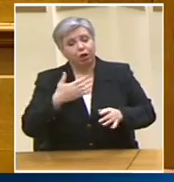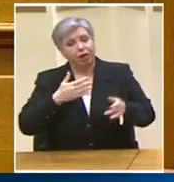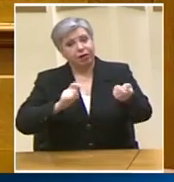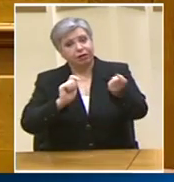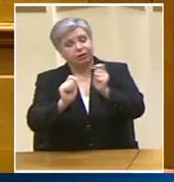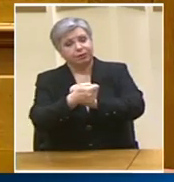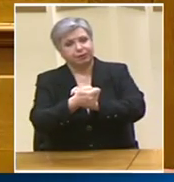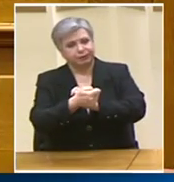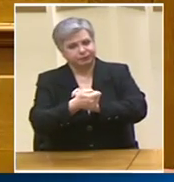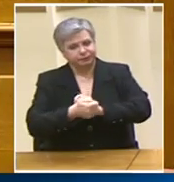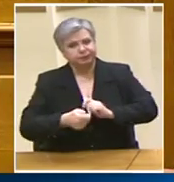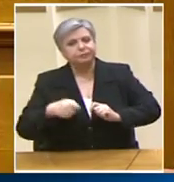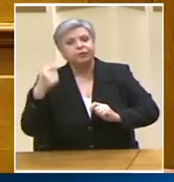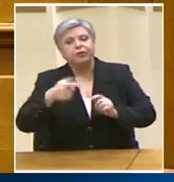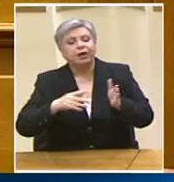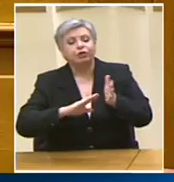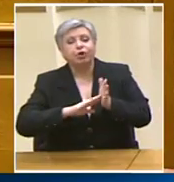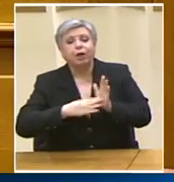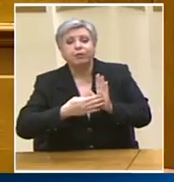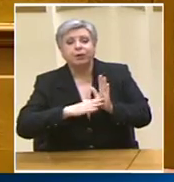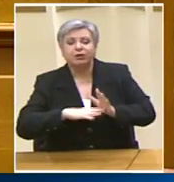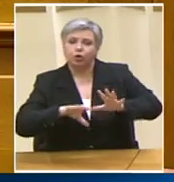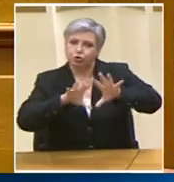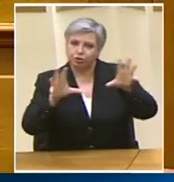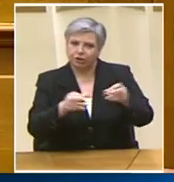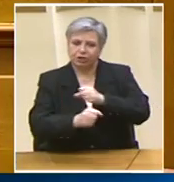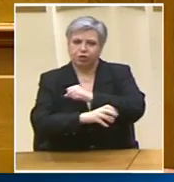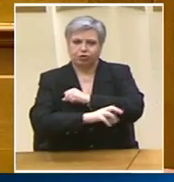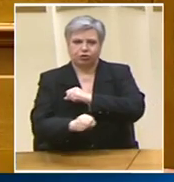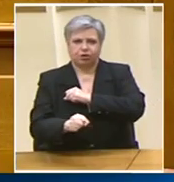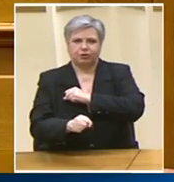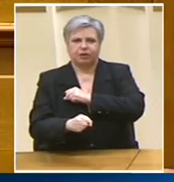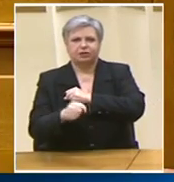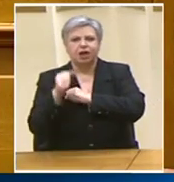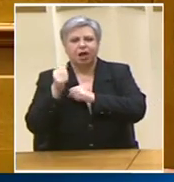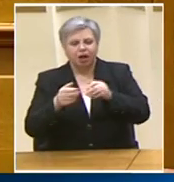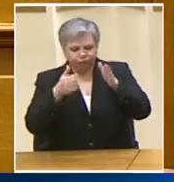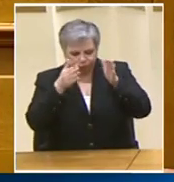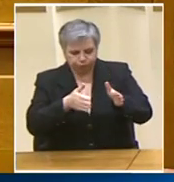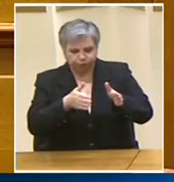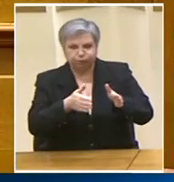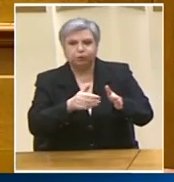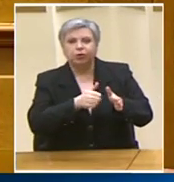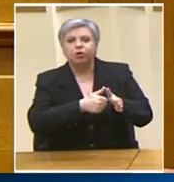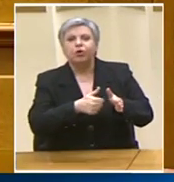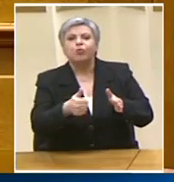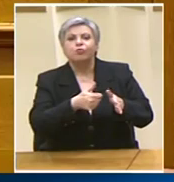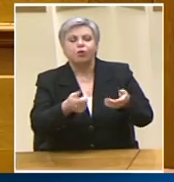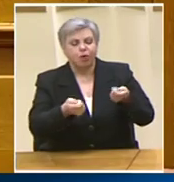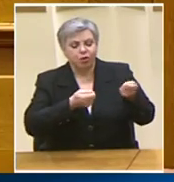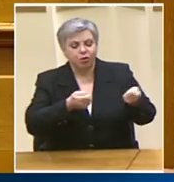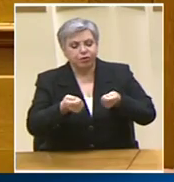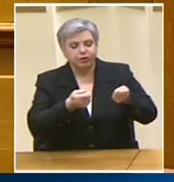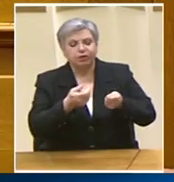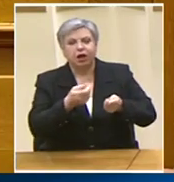οι αρμοδιότητες του υπηρεσιακού γενικού γραμματέα περιορίζονται αποκλειστικά στα αμοιβώς διοικητικά και οικονομικά θέματα